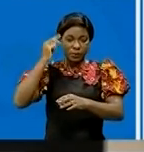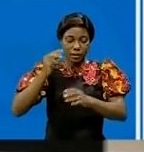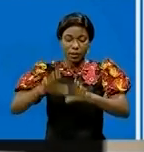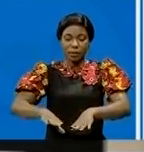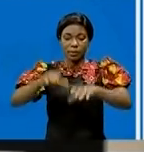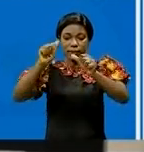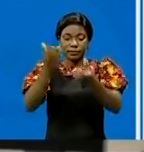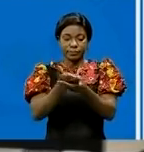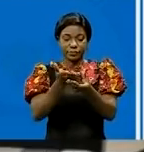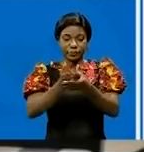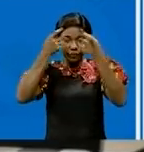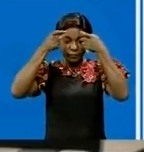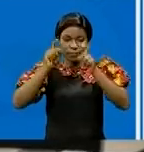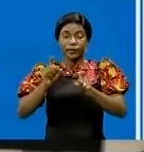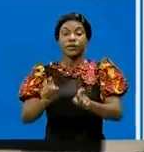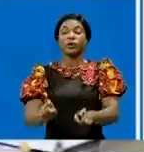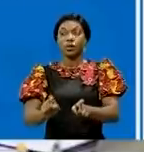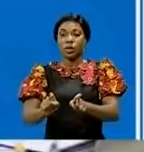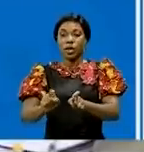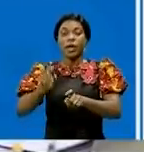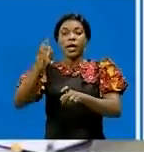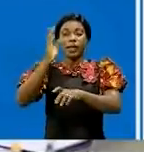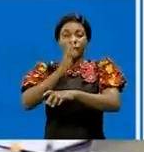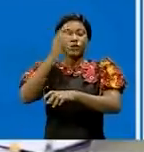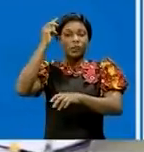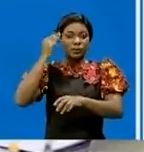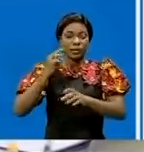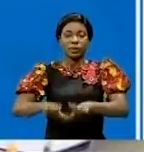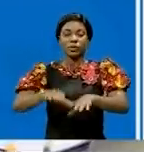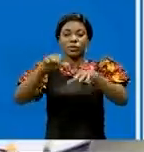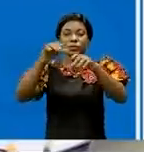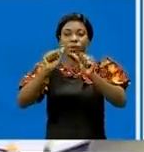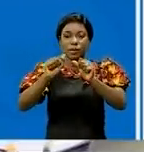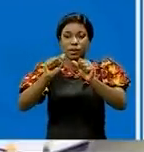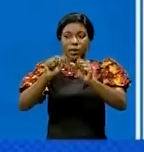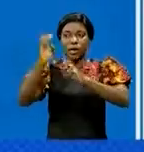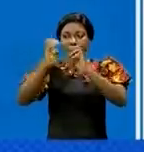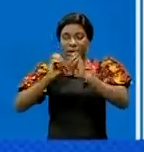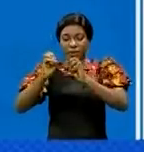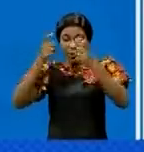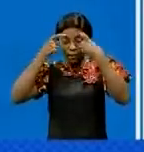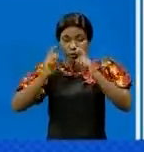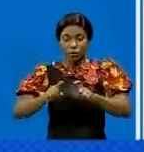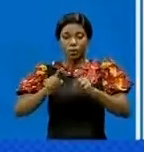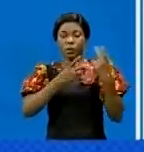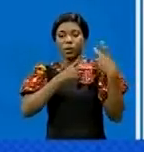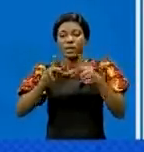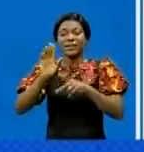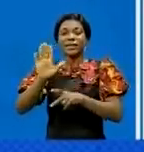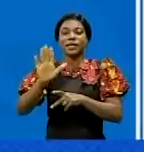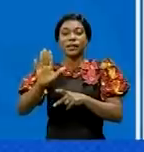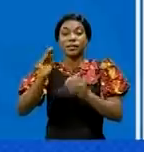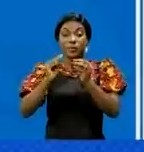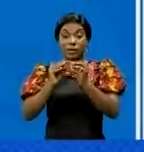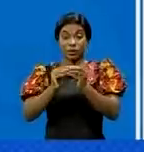d'un relevé des décisions. Le conseil de ministres a adopté le relevé des décisions prises lors de la cinquième réunion